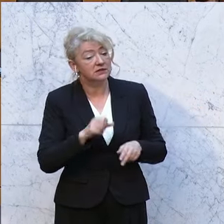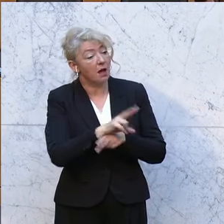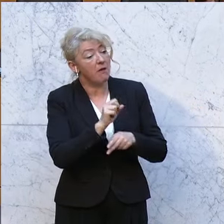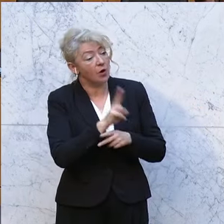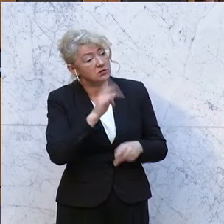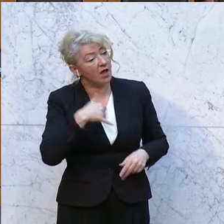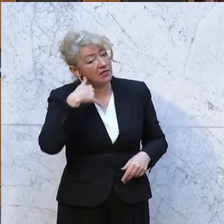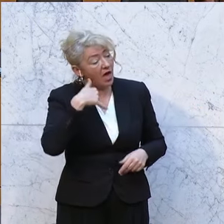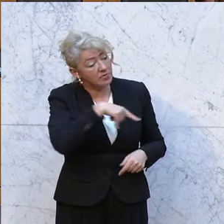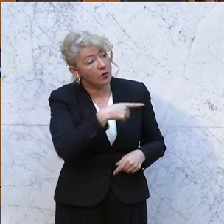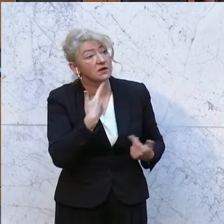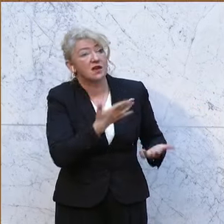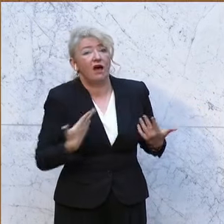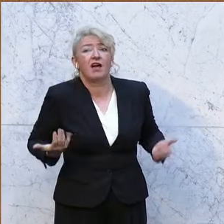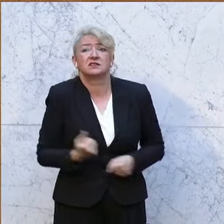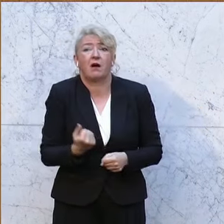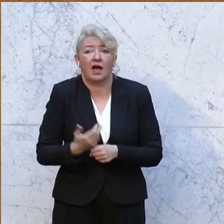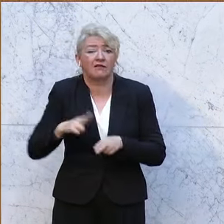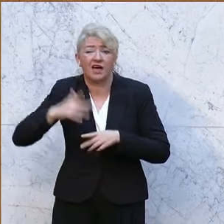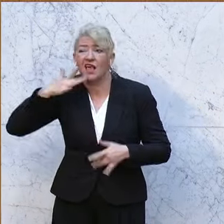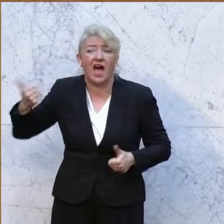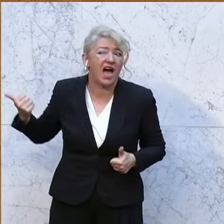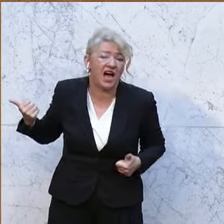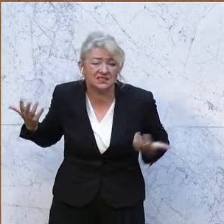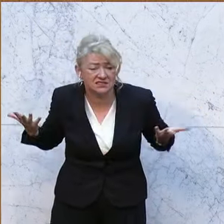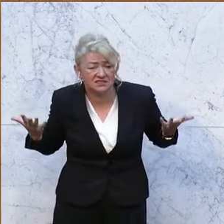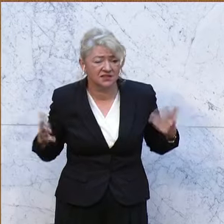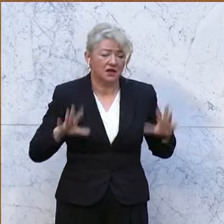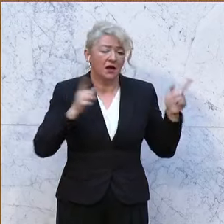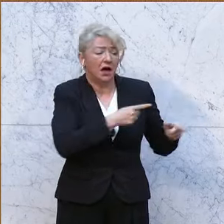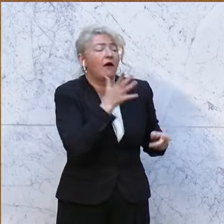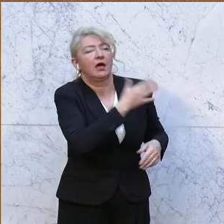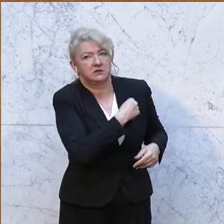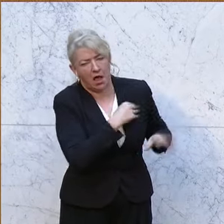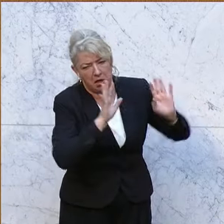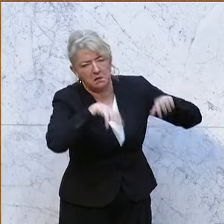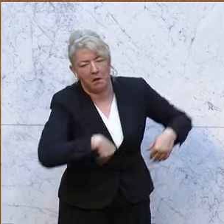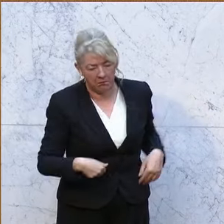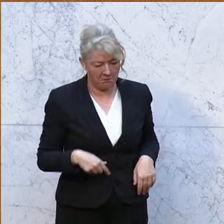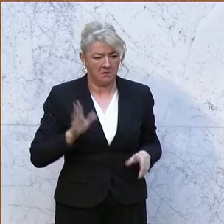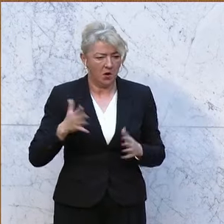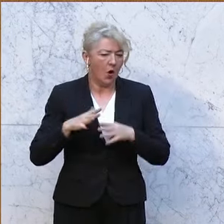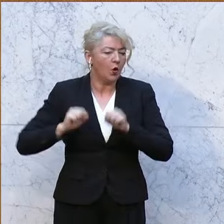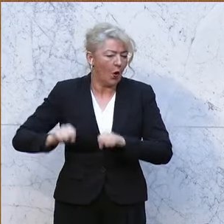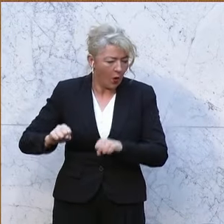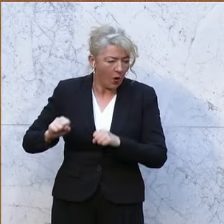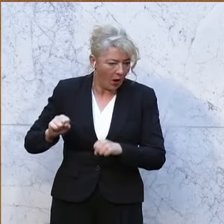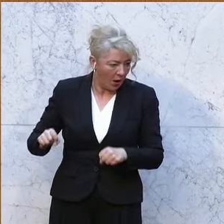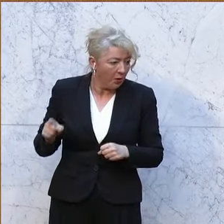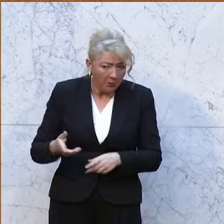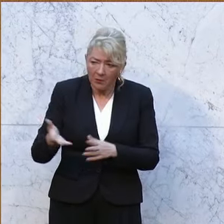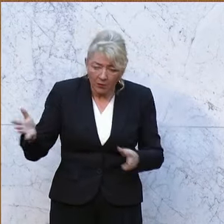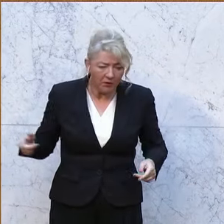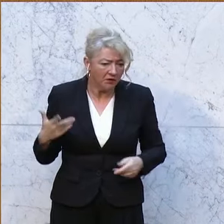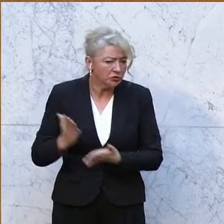kann uns sagen, was mache ich denn, wenn es so heiß ist? Nein, er wird es uns sagen. Ich meine, unsere Großmütter haben uns das alles eigentlich